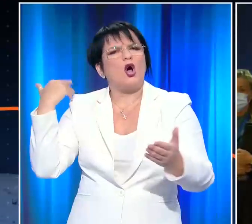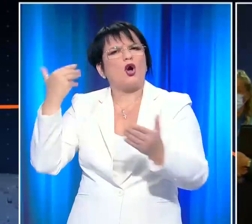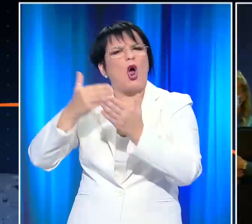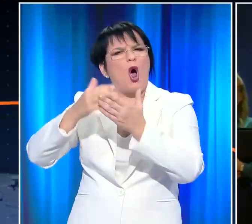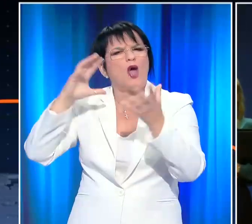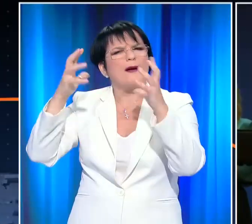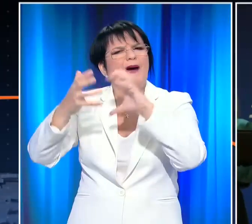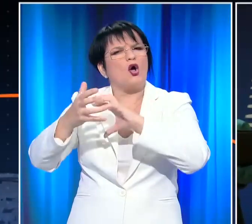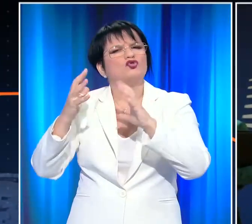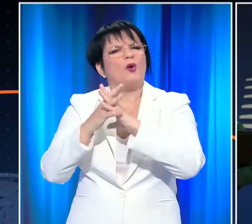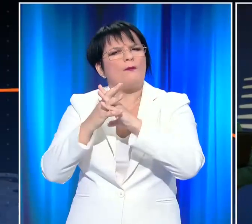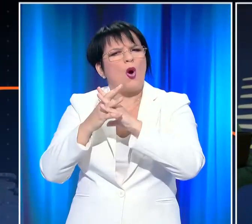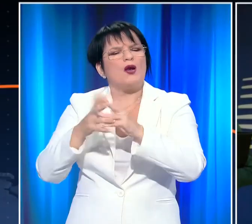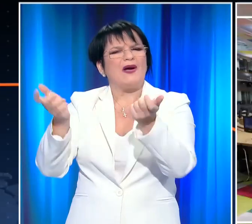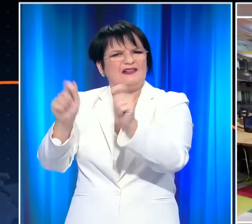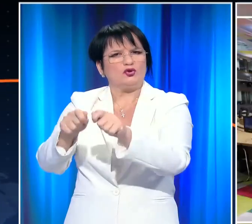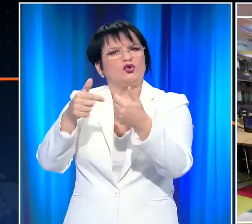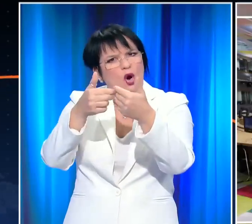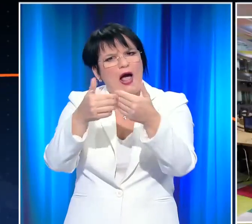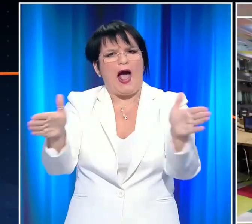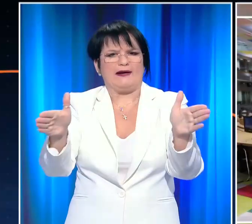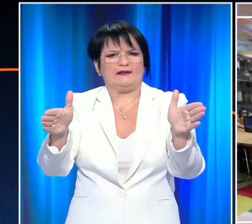Σύνοδο Κορυφής μέσω τηλεδιάσκεψης χθες το βράδυ.